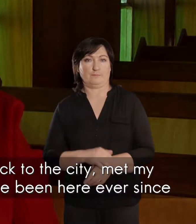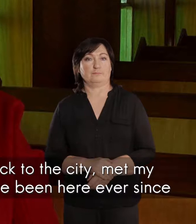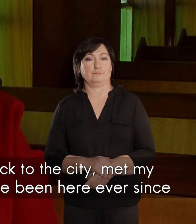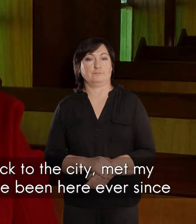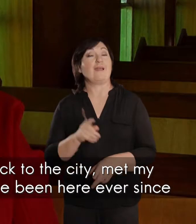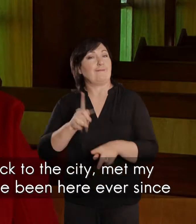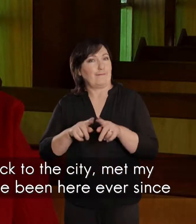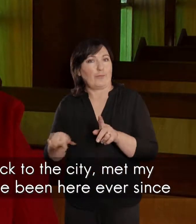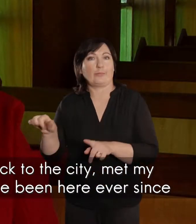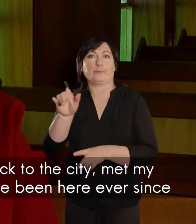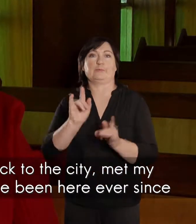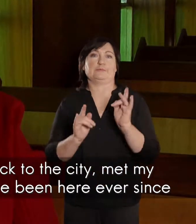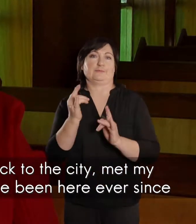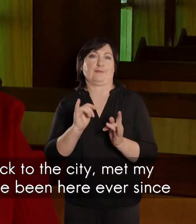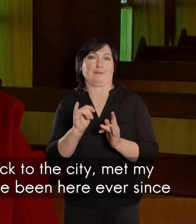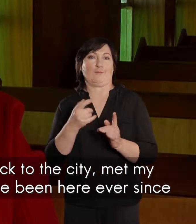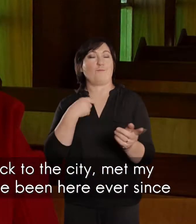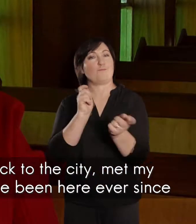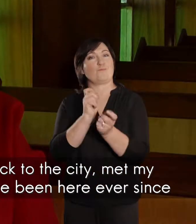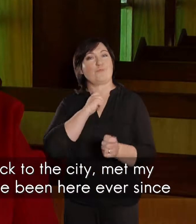teruggekom, Vredenburg toe.